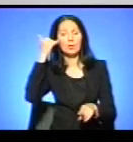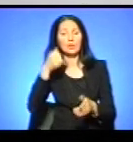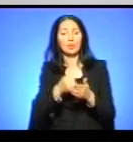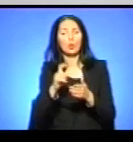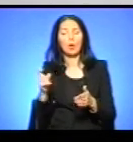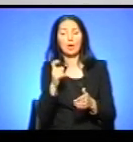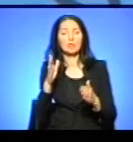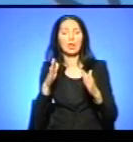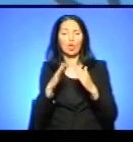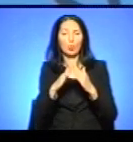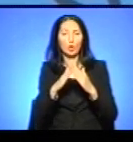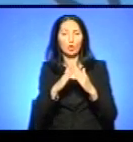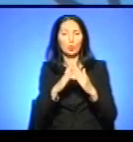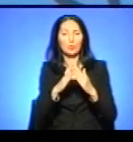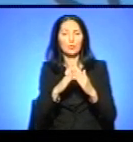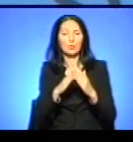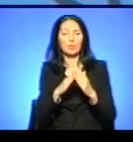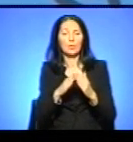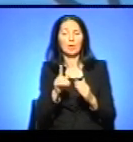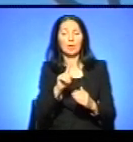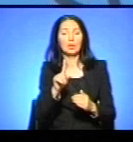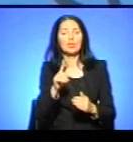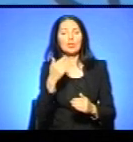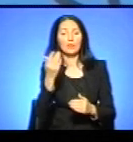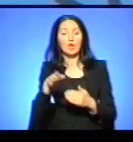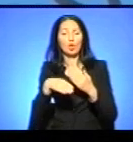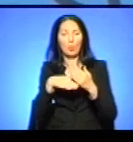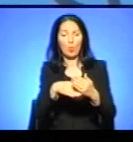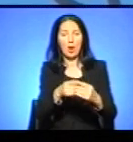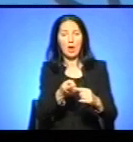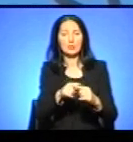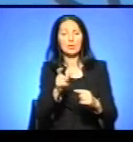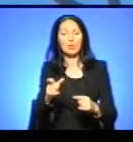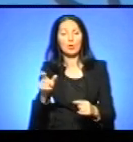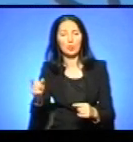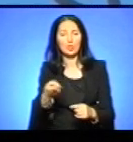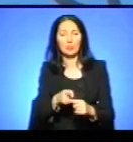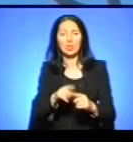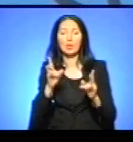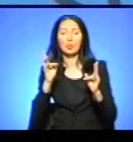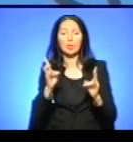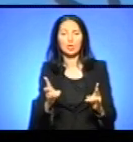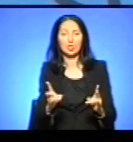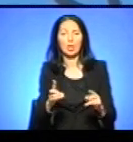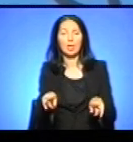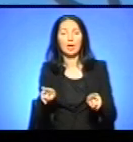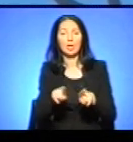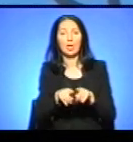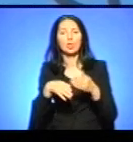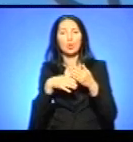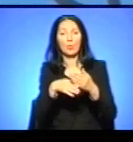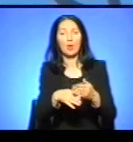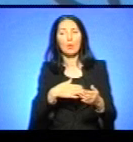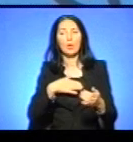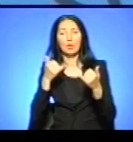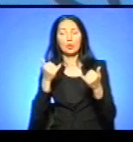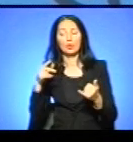будинку. Чи ви допомагаєте тим людям, які постраждали? Так, допомагаємо. Ми сьогодні ходили в